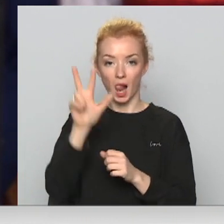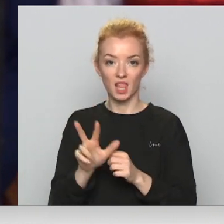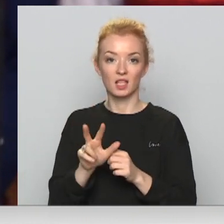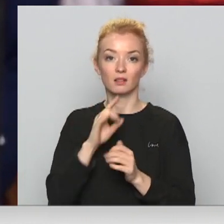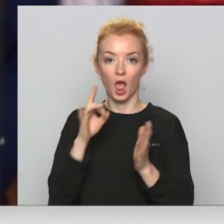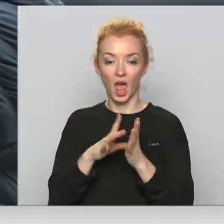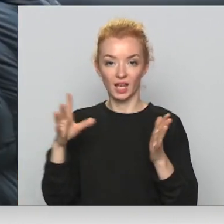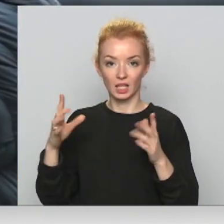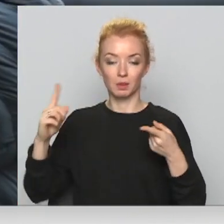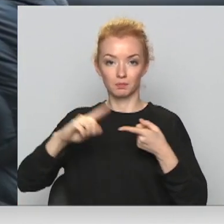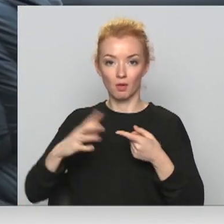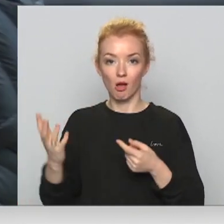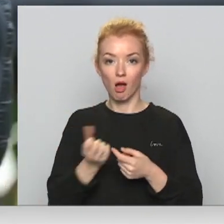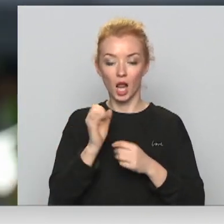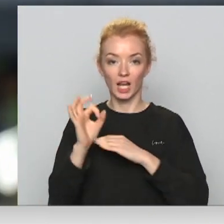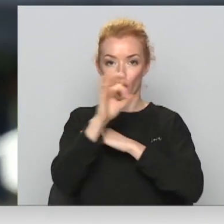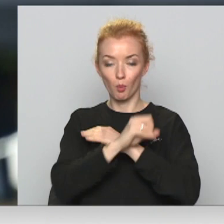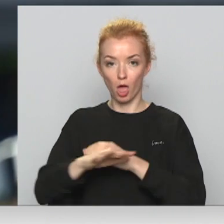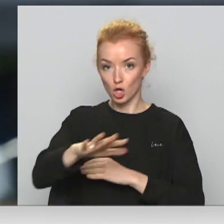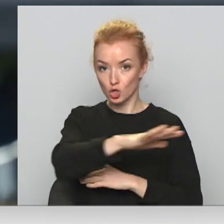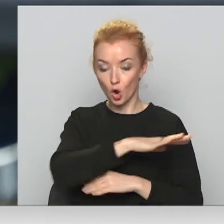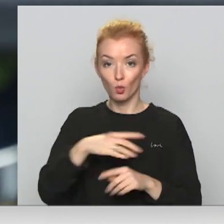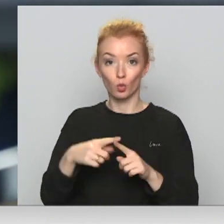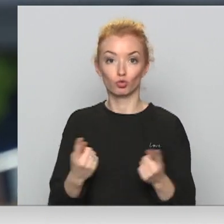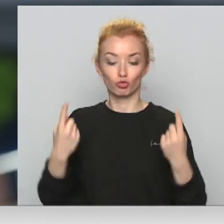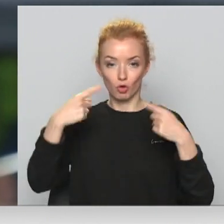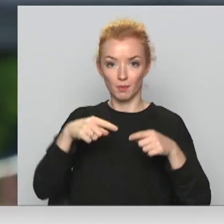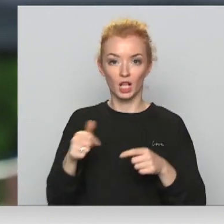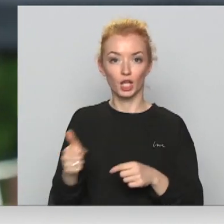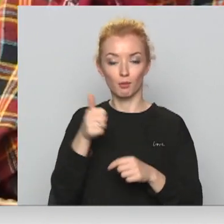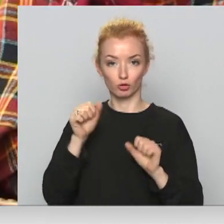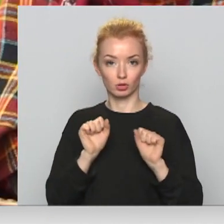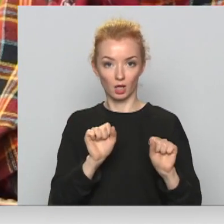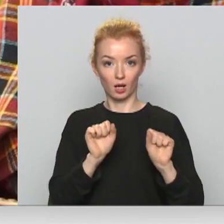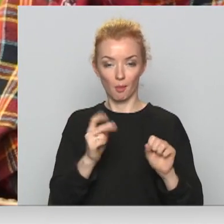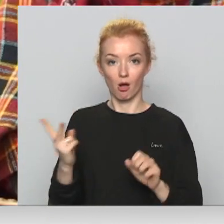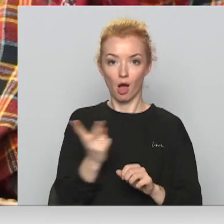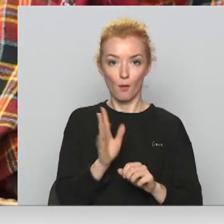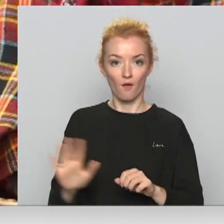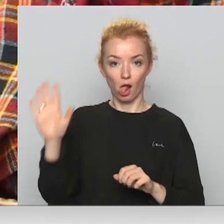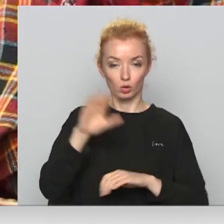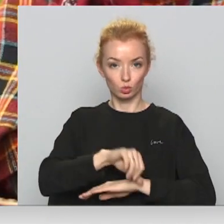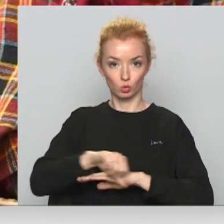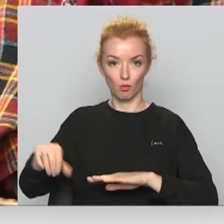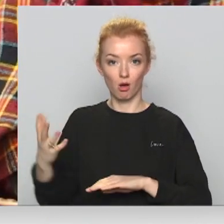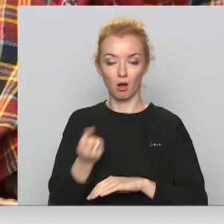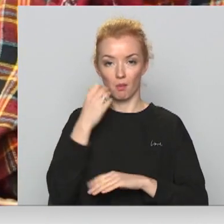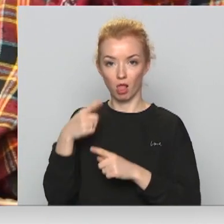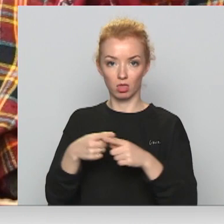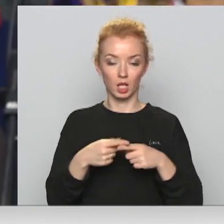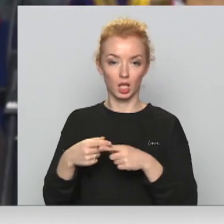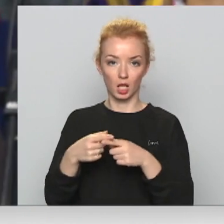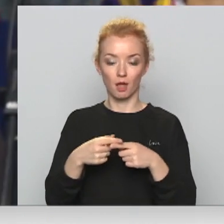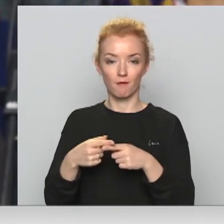savienošanas ar Rietuma Eiropas tīkliem. Šobrīd īpaši sargājam abu valstu robežas ar Baltkrieviju.